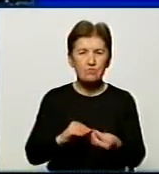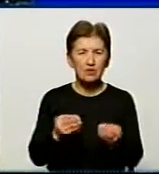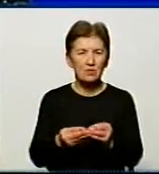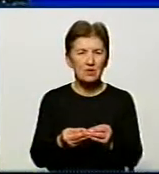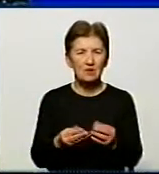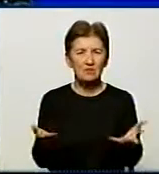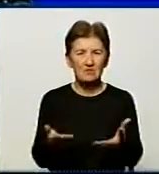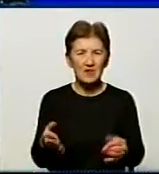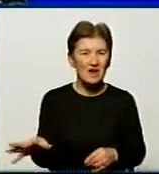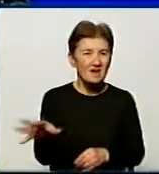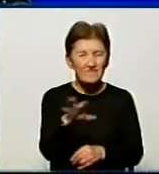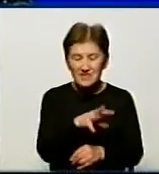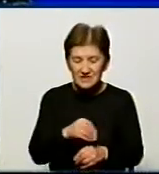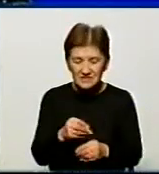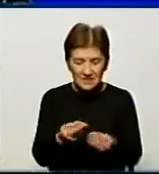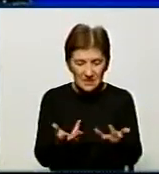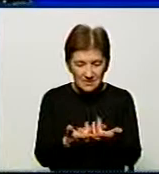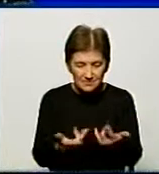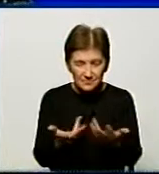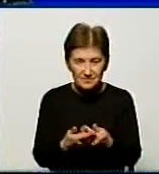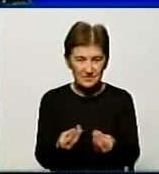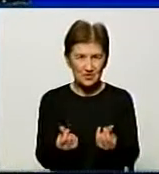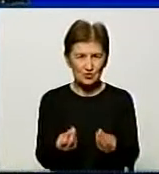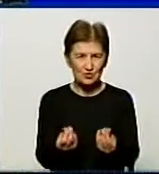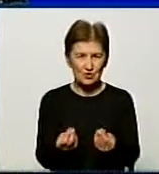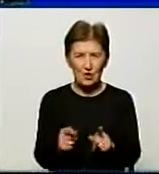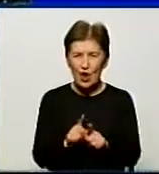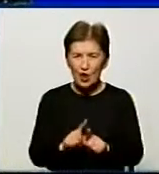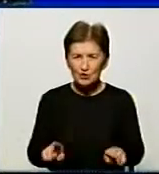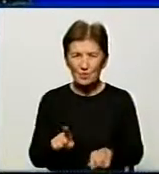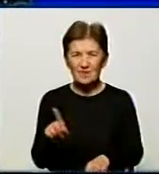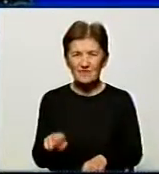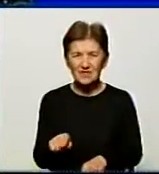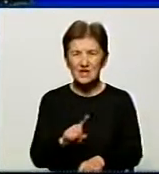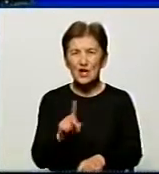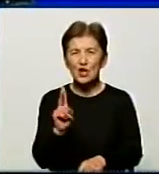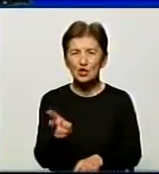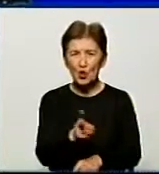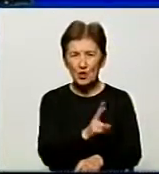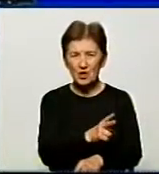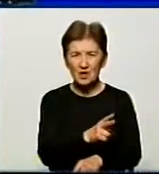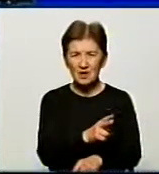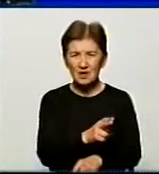Всі рахують кошти, всі рахують кошти. І особливо ті, хто ці вакцини